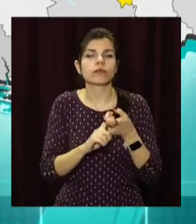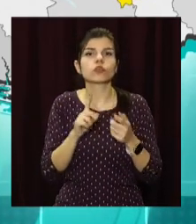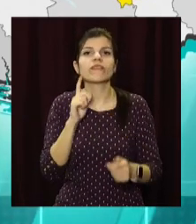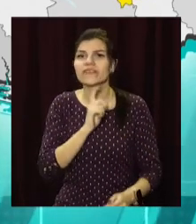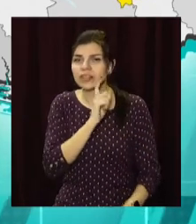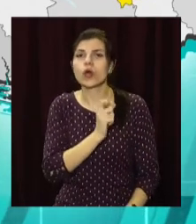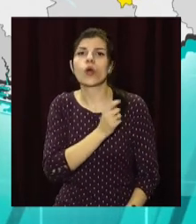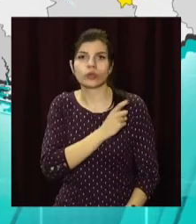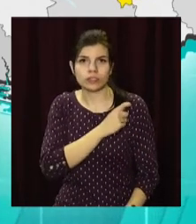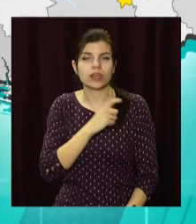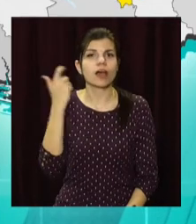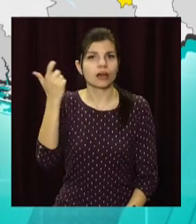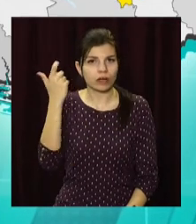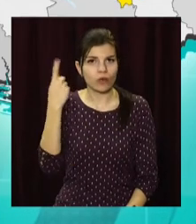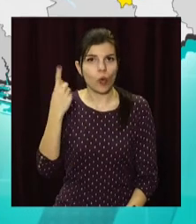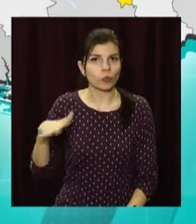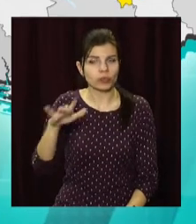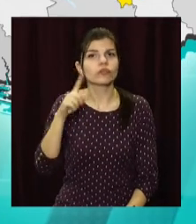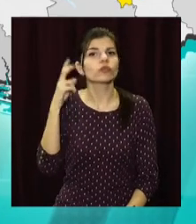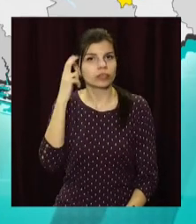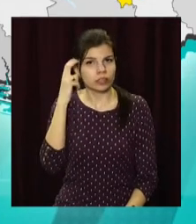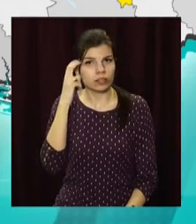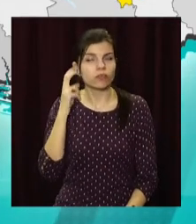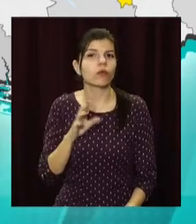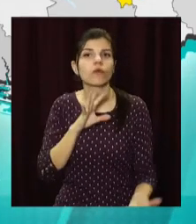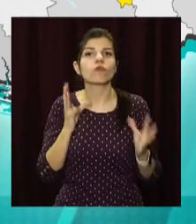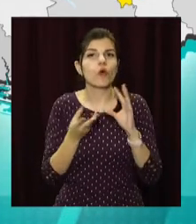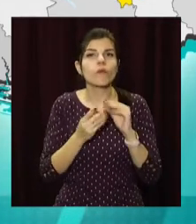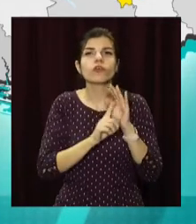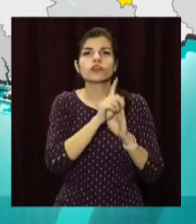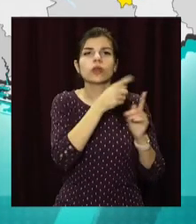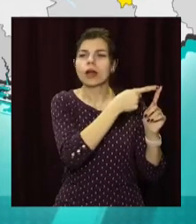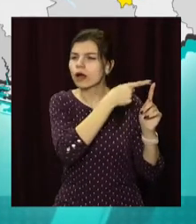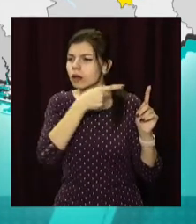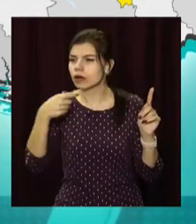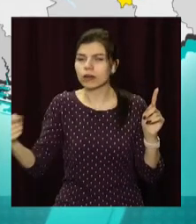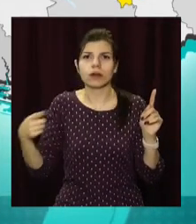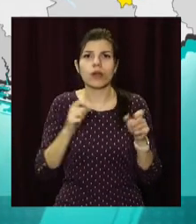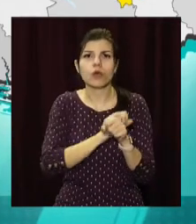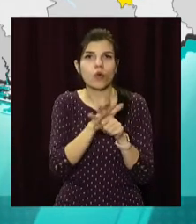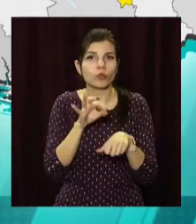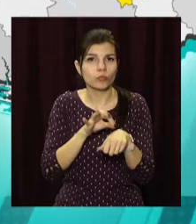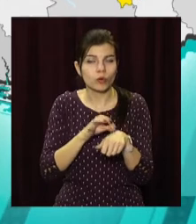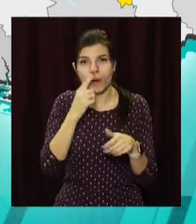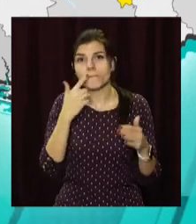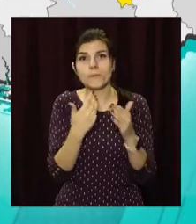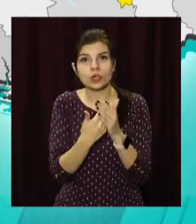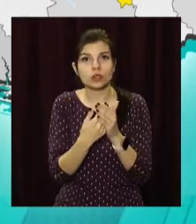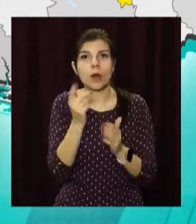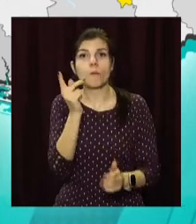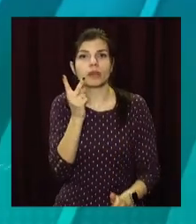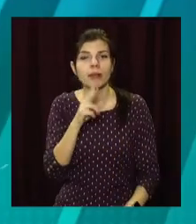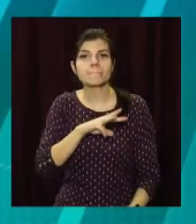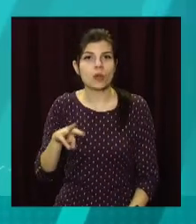Вінницькій, Одеській, Харківській областях та Києві. Загалом з початку пандемії в Україні захворіли коронавірусом майже півтора